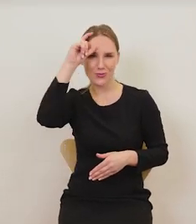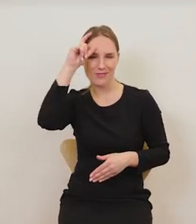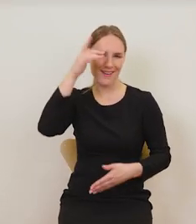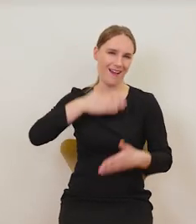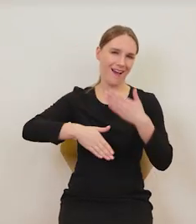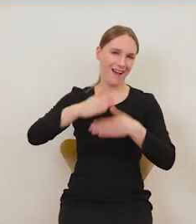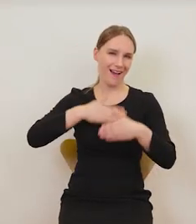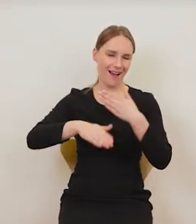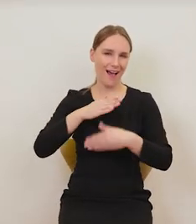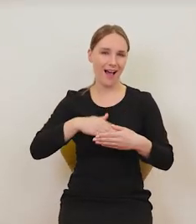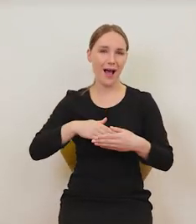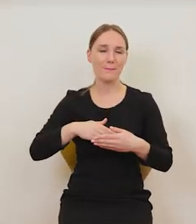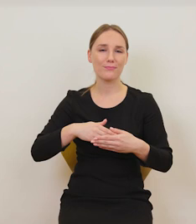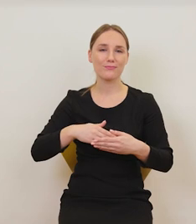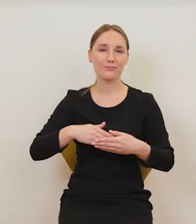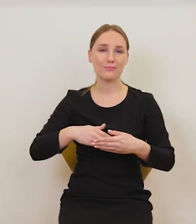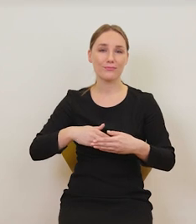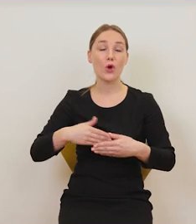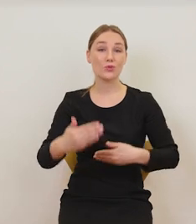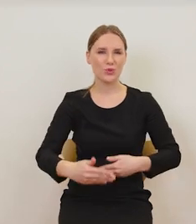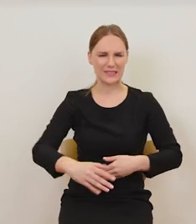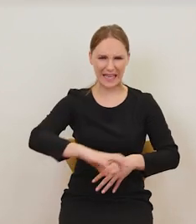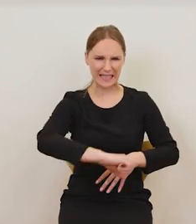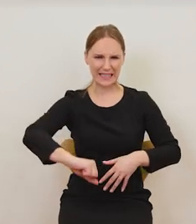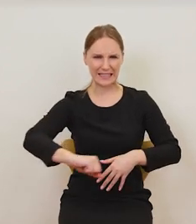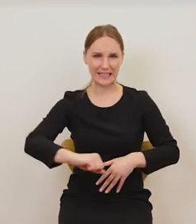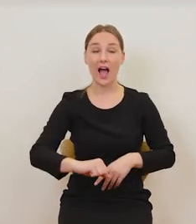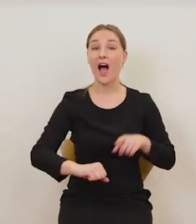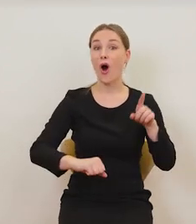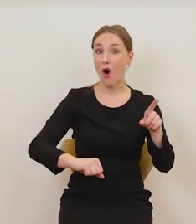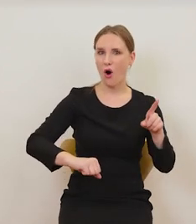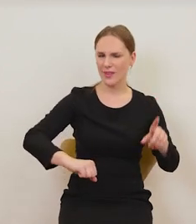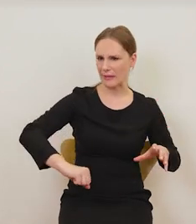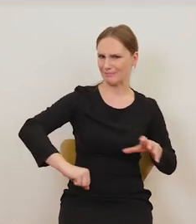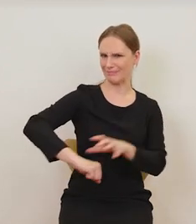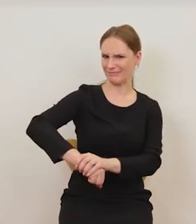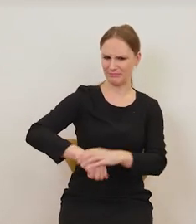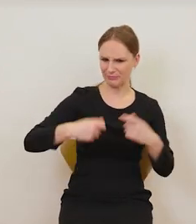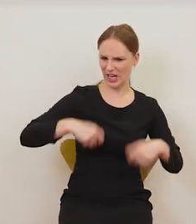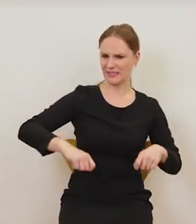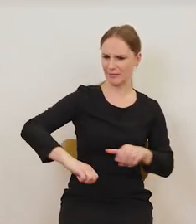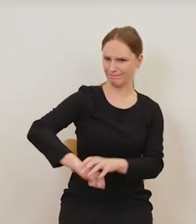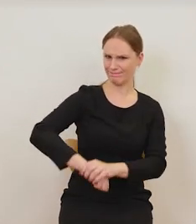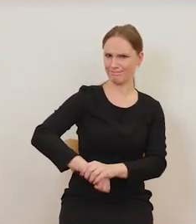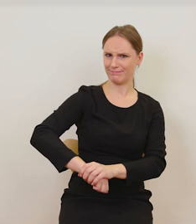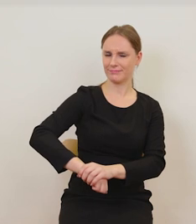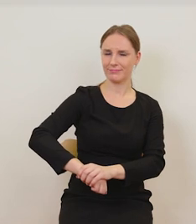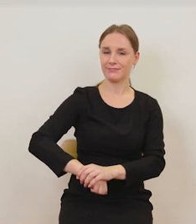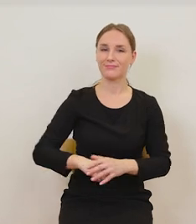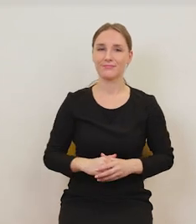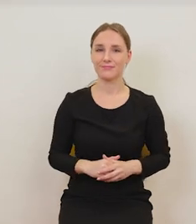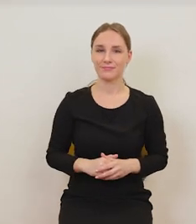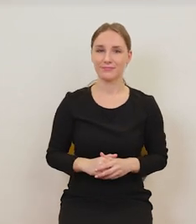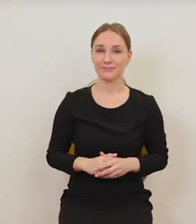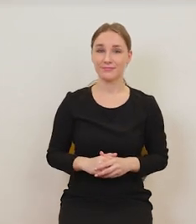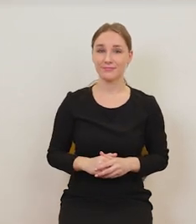i ciągnie ją szarpie za spódnicę. Ona trzyma jego rękę, żeby powstrzymać te jego zaloty.